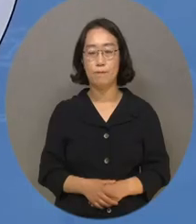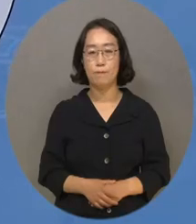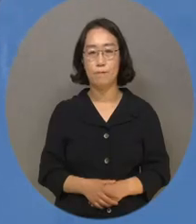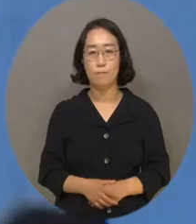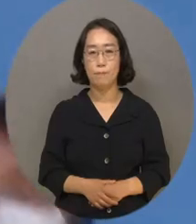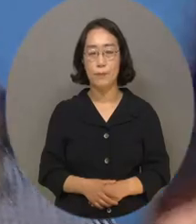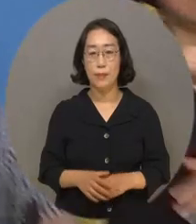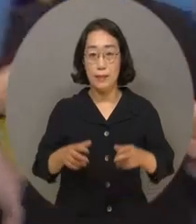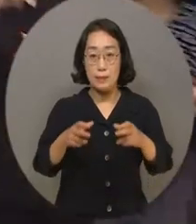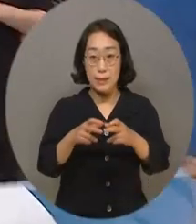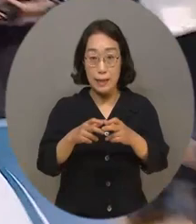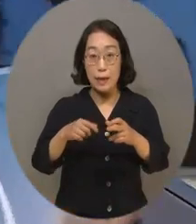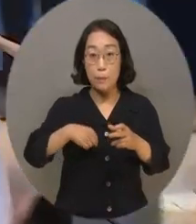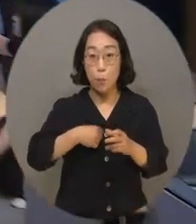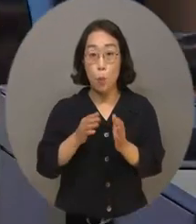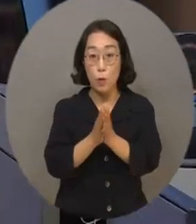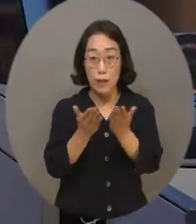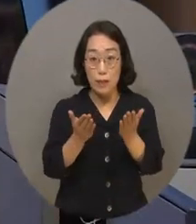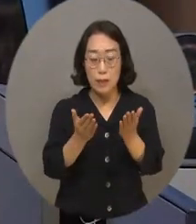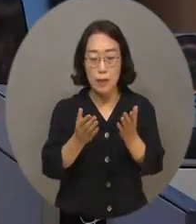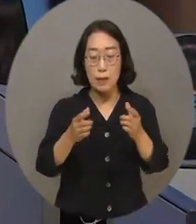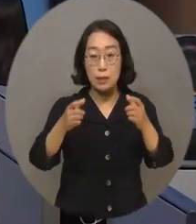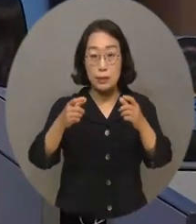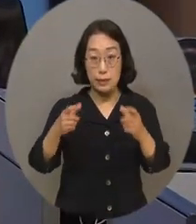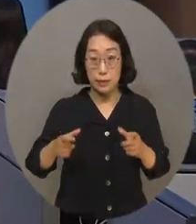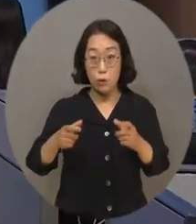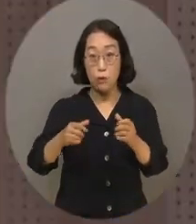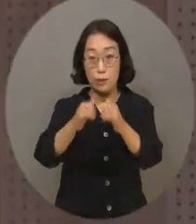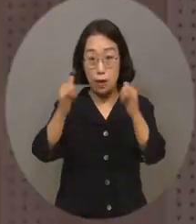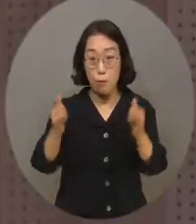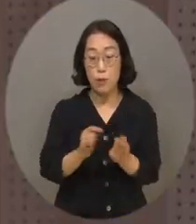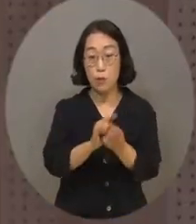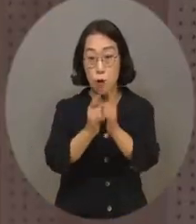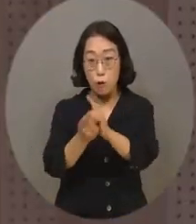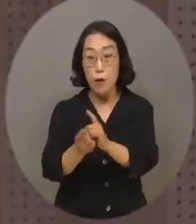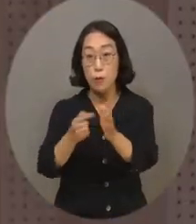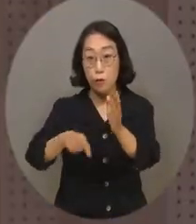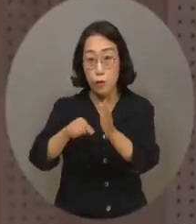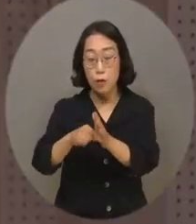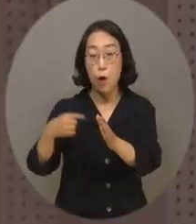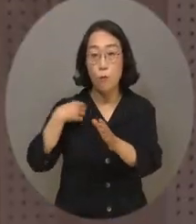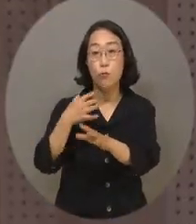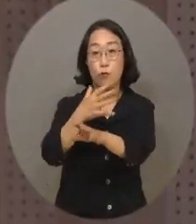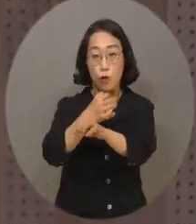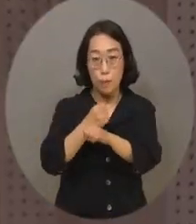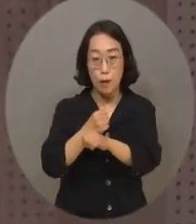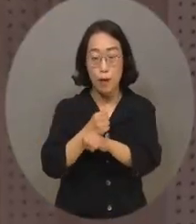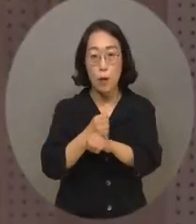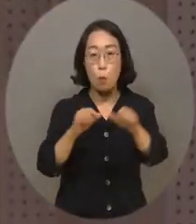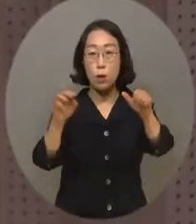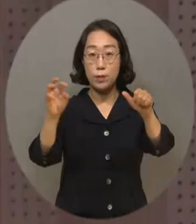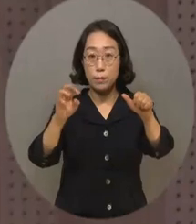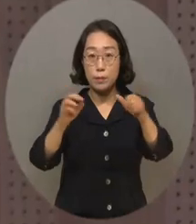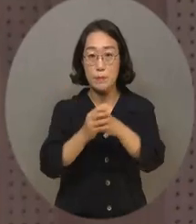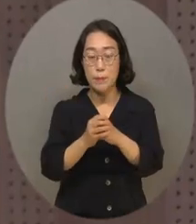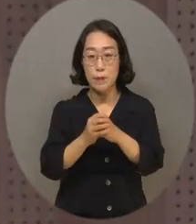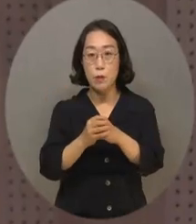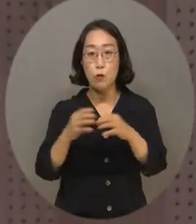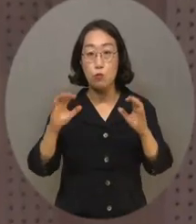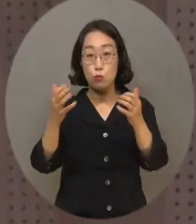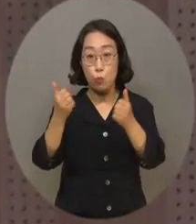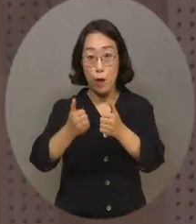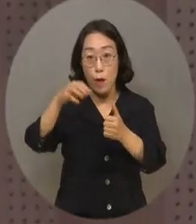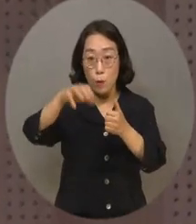장애인 당사자의 단계별 지역사회 전환 서비스 추진을 위한 업무 협약이 지난 30일 국회 소통관에서